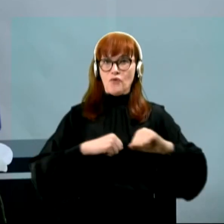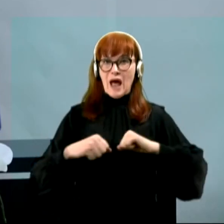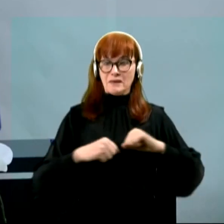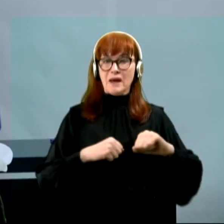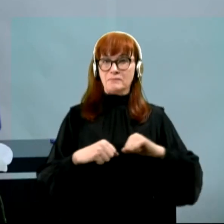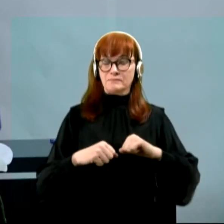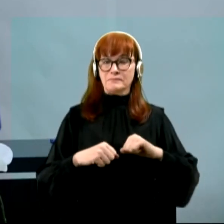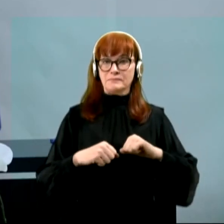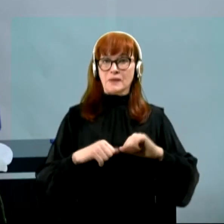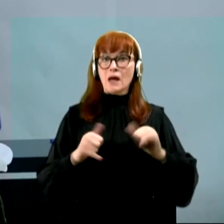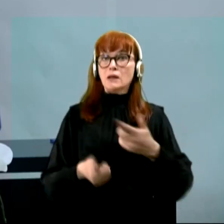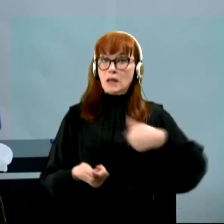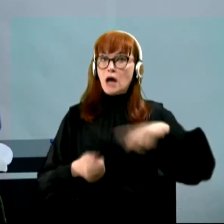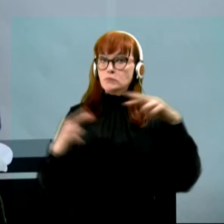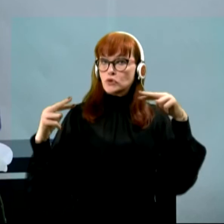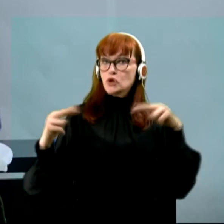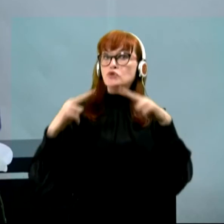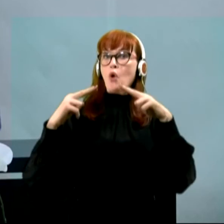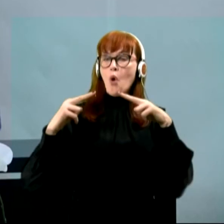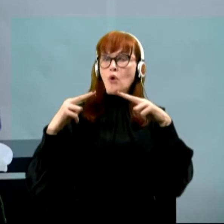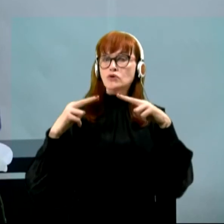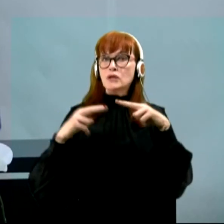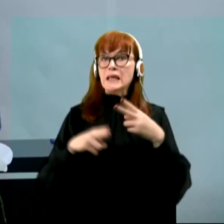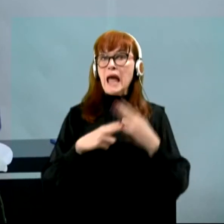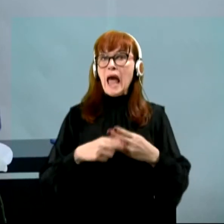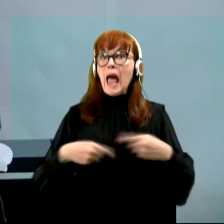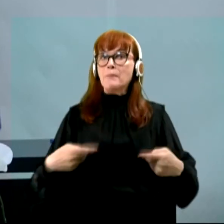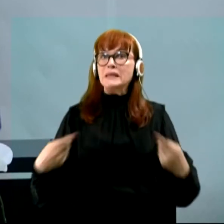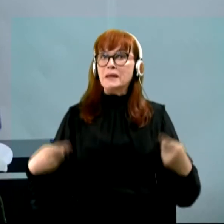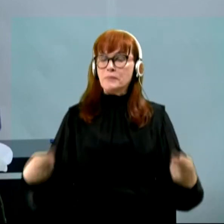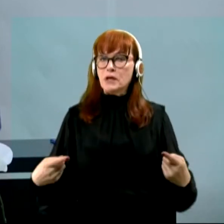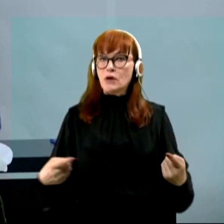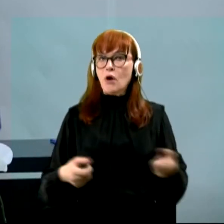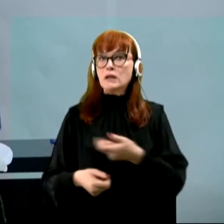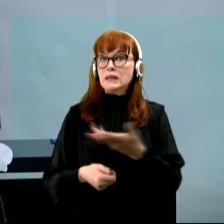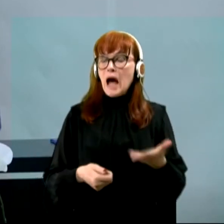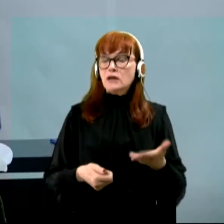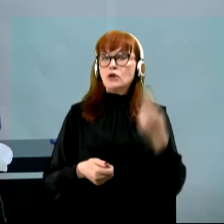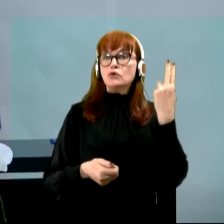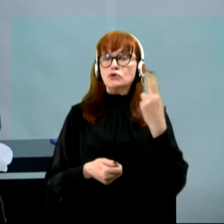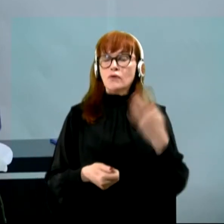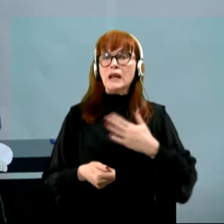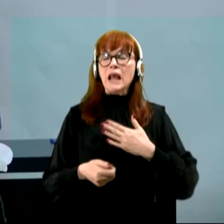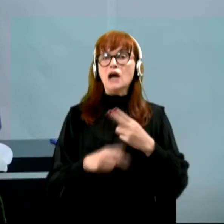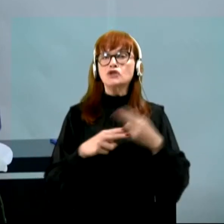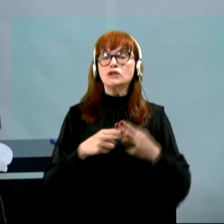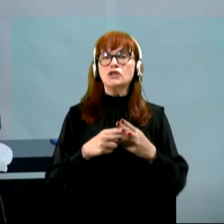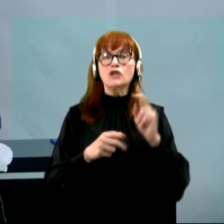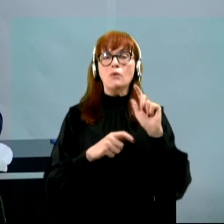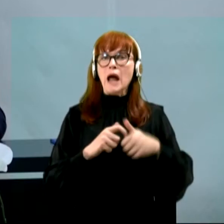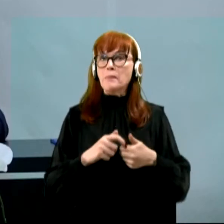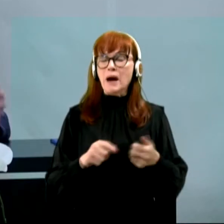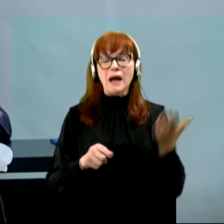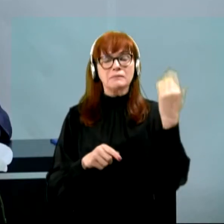da smo se soočili z epidemijo, na katero Slovenija in naš državni aparat takrat